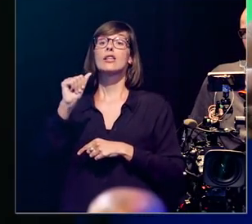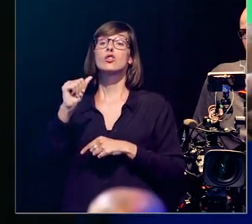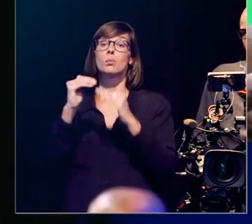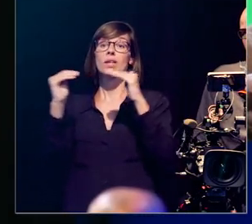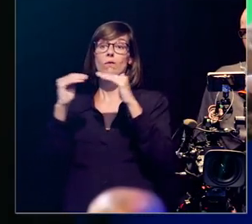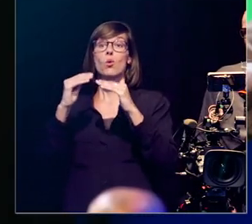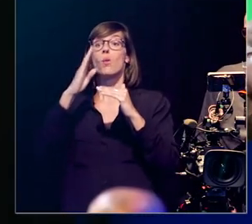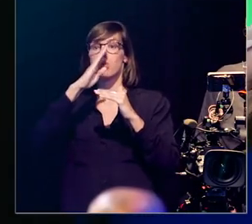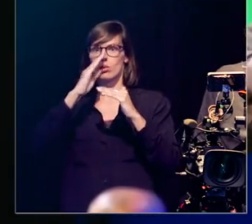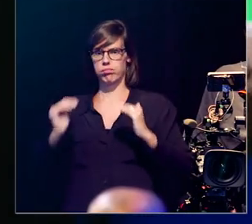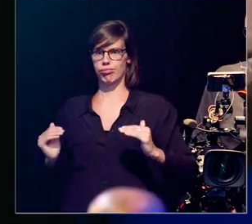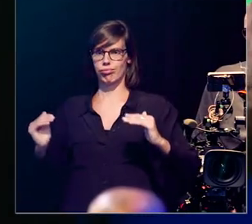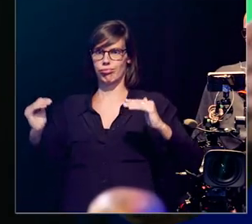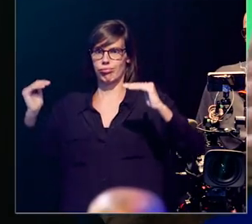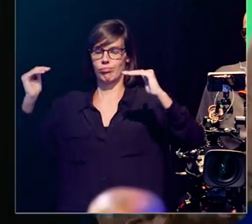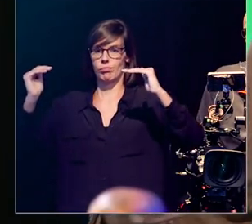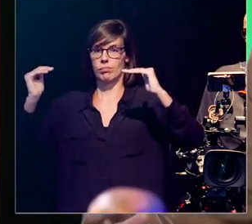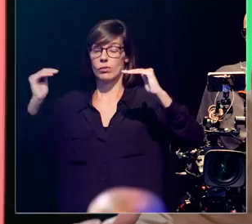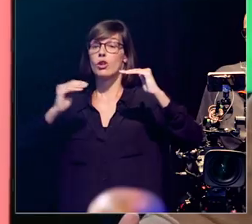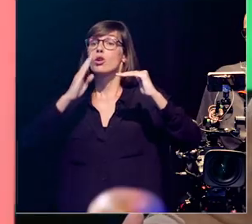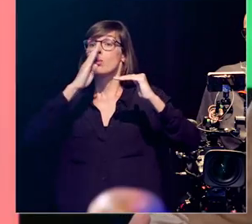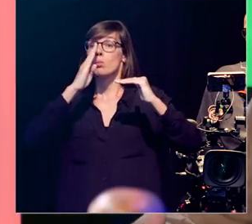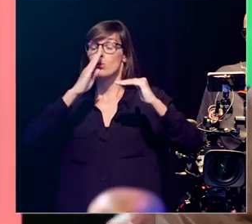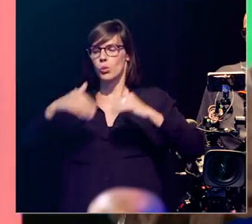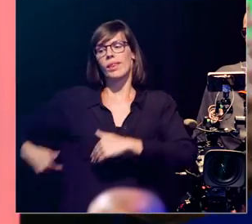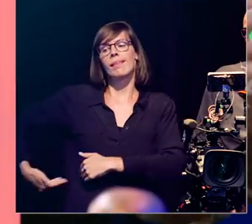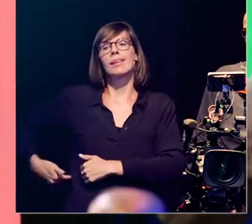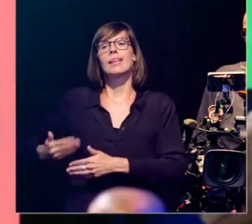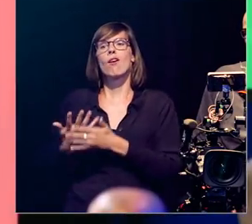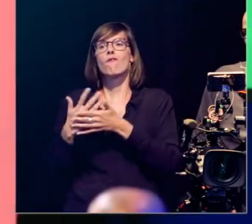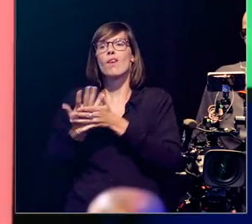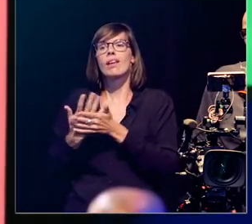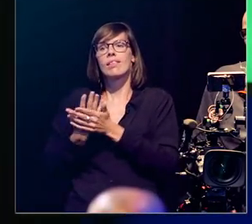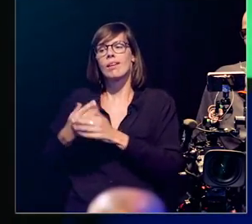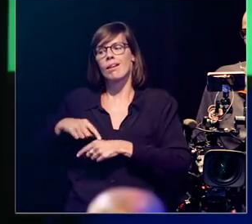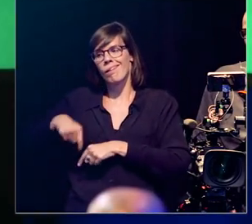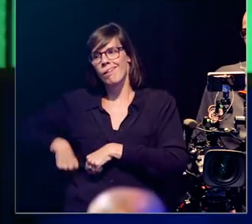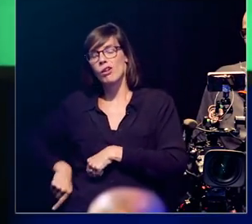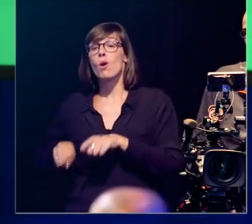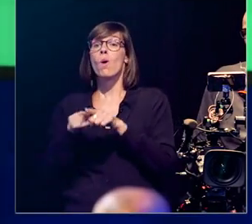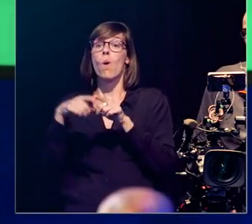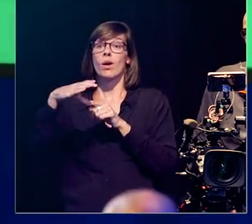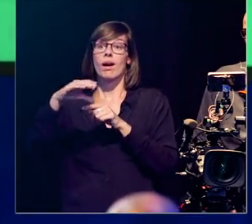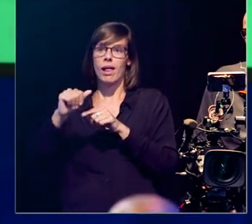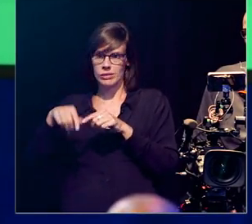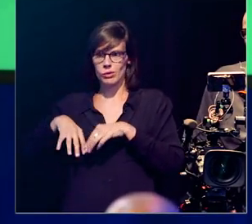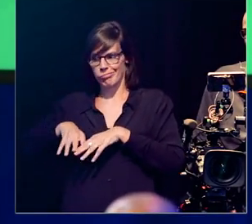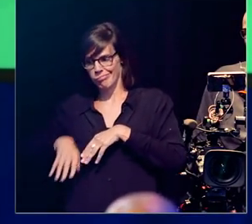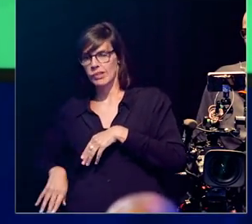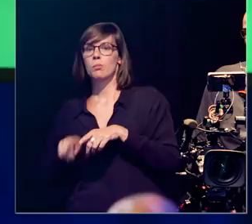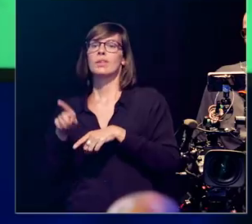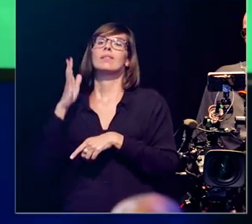bloed gaan stijgen, je bloed, wanneer het gefilterd wordt in de nier, gaat ook die calcium excreteren en je gaat